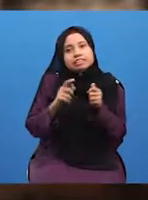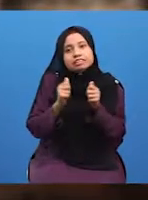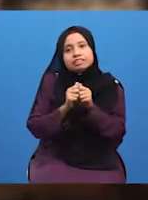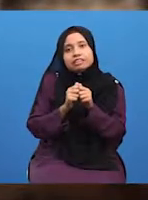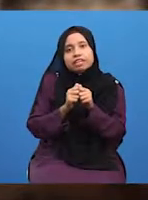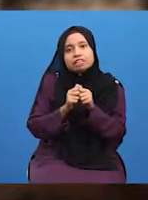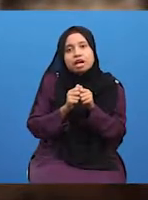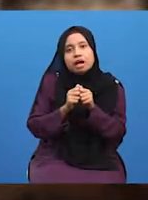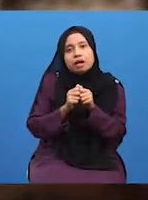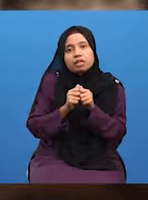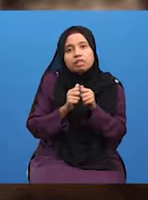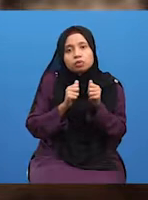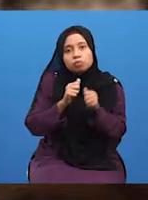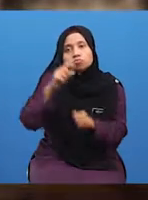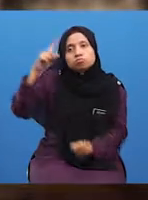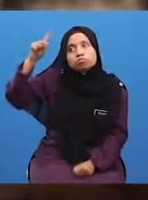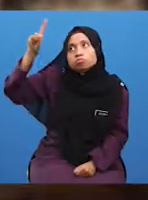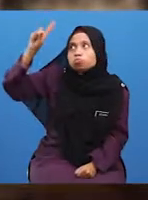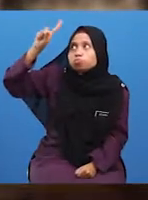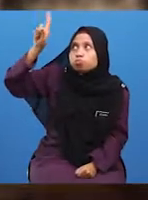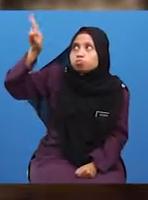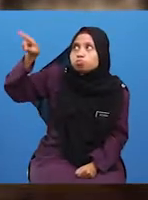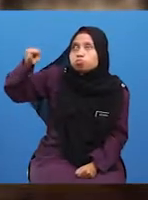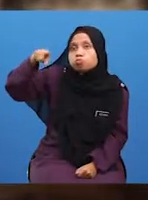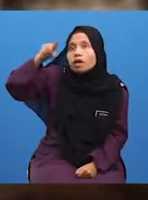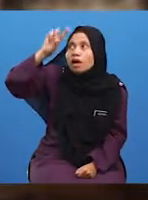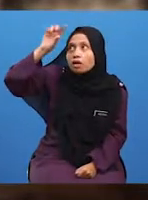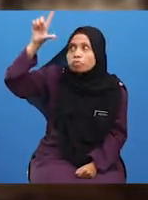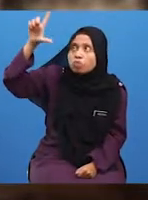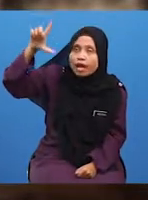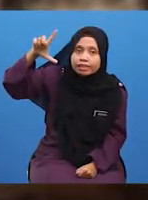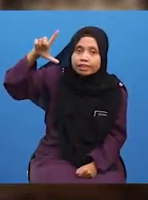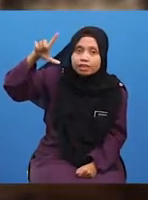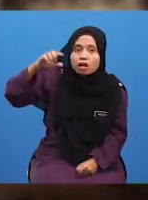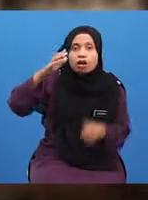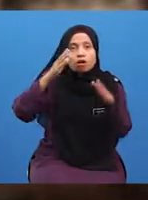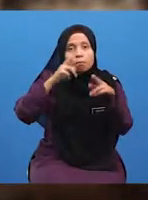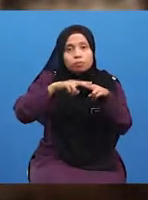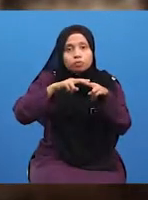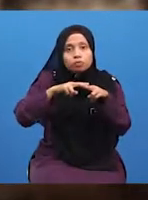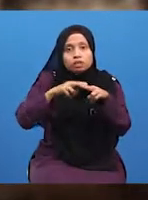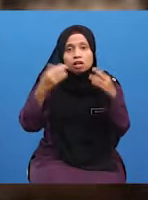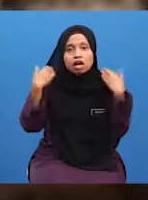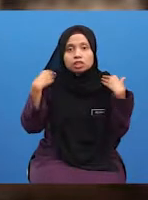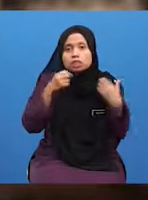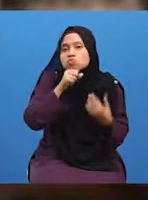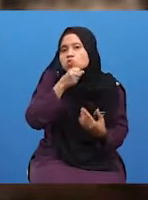dengan pengaruh bulan. Dan, penduduknya mempunyai usia yang lebih